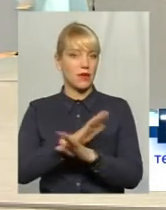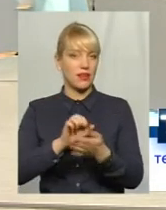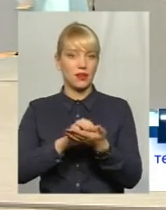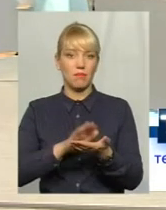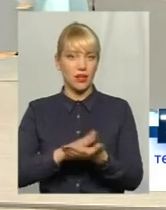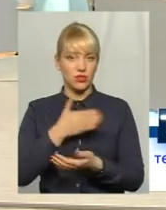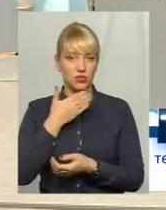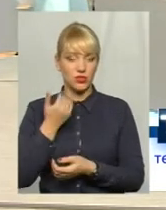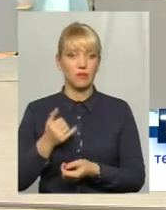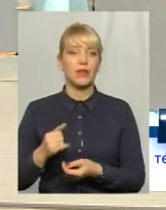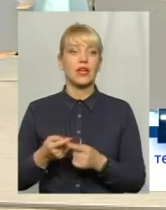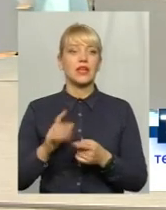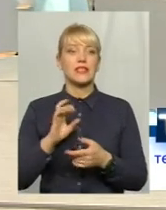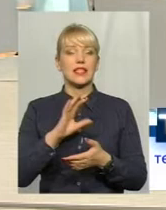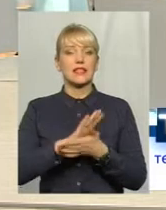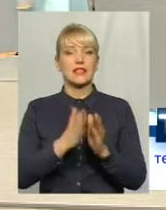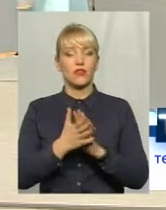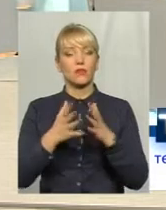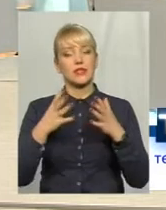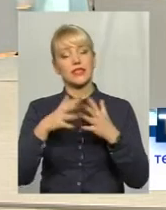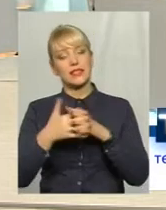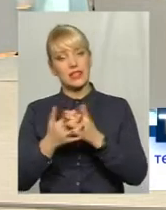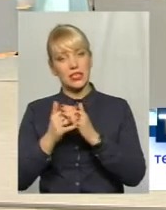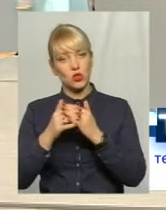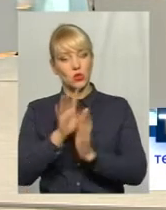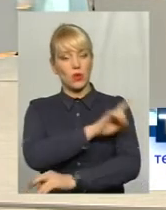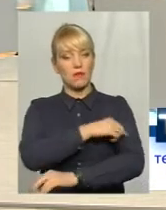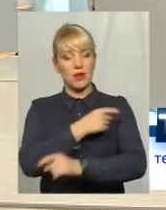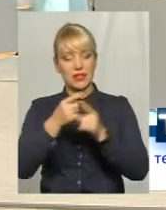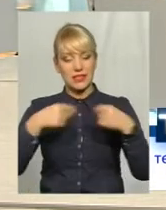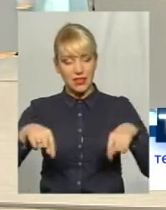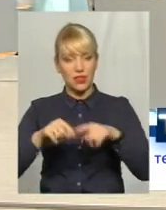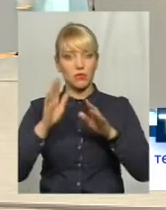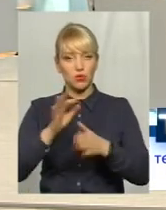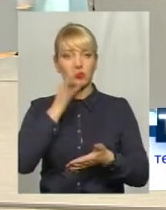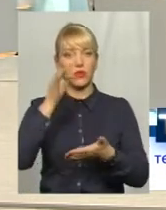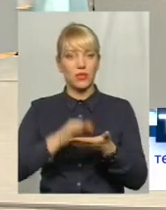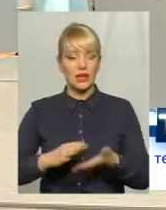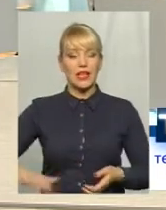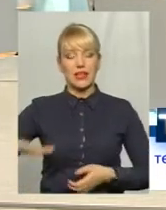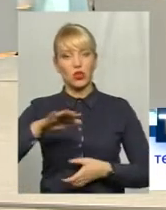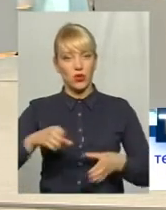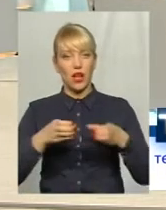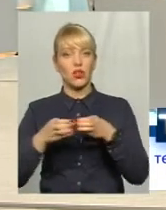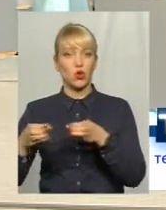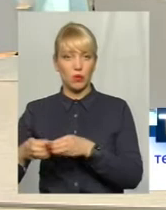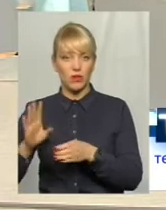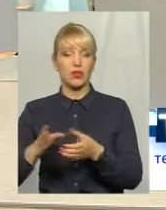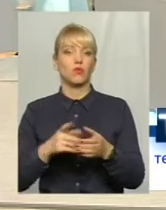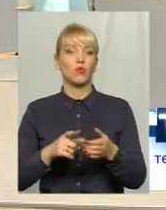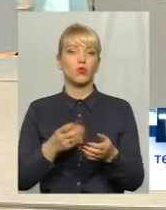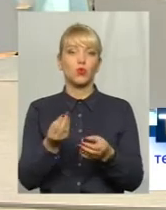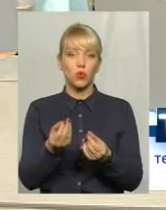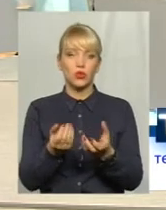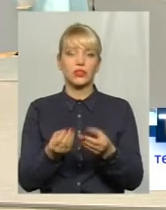медицини сільської будуть відповідати тергромади і займатися оснащенням також? З місцевих бюджетів.